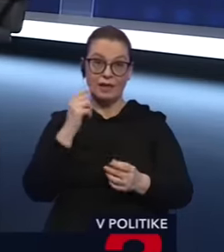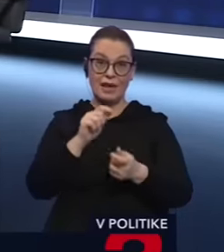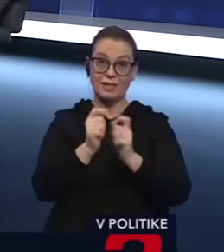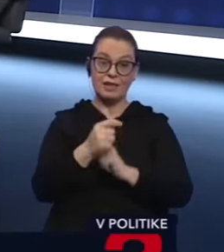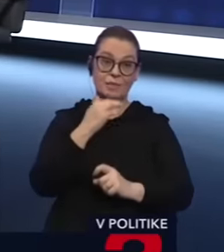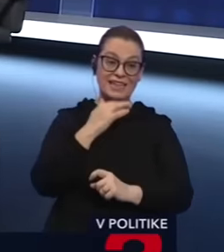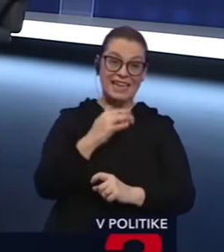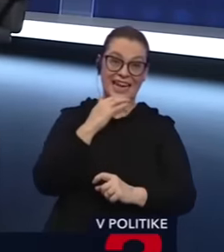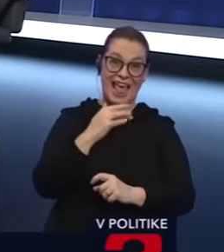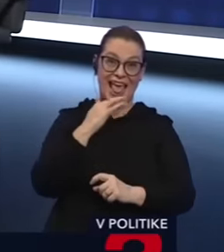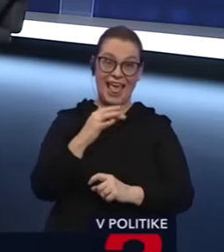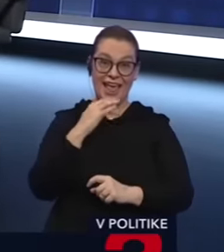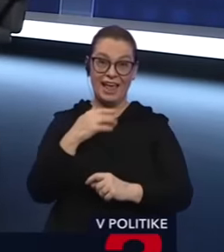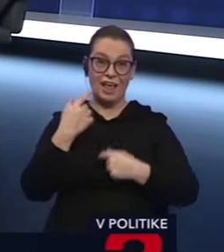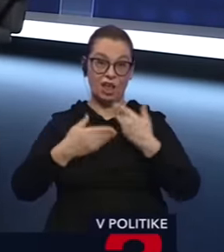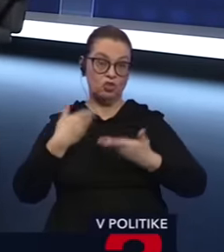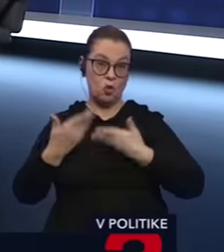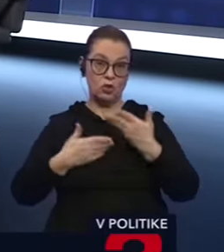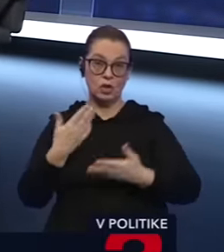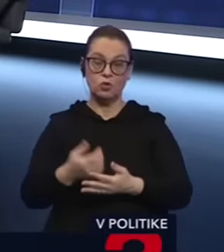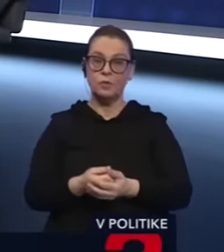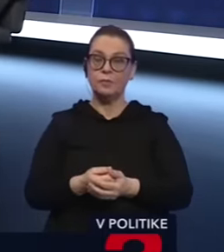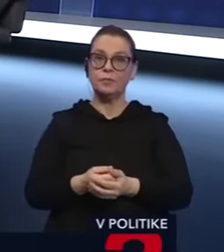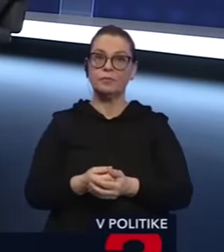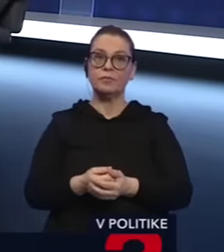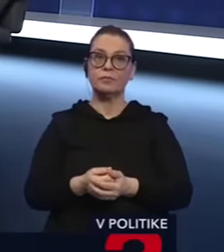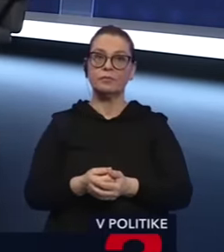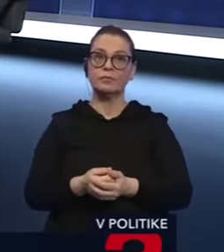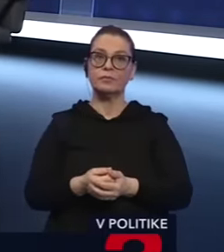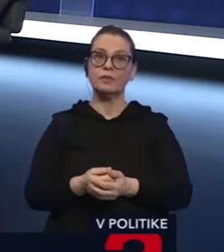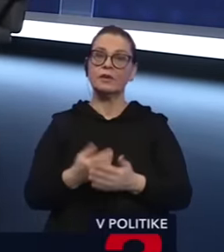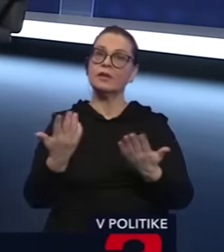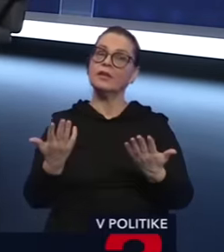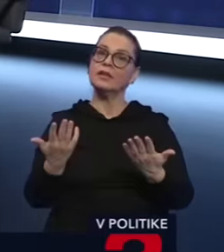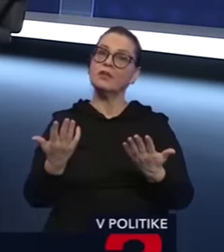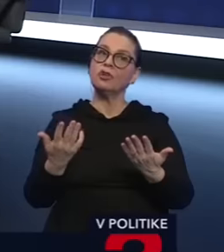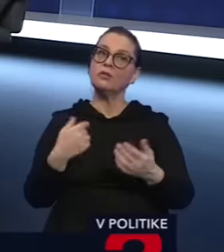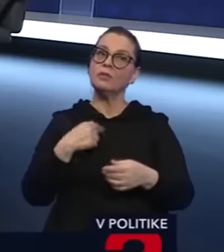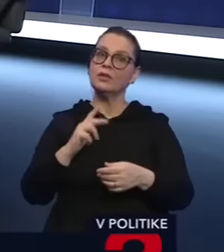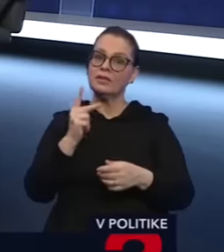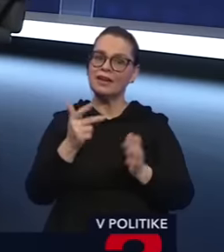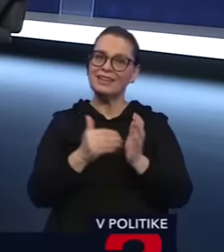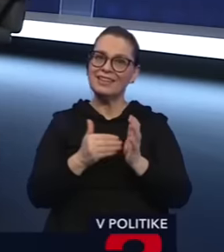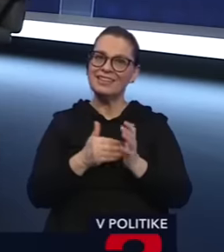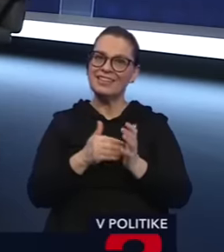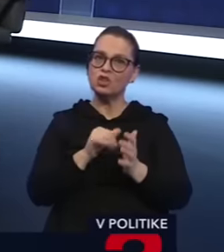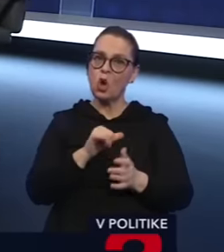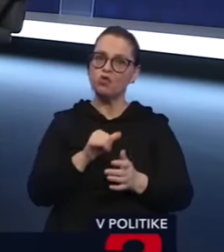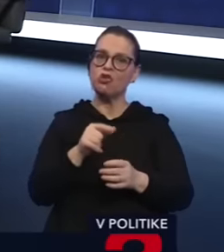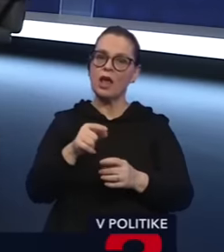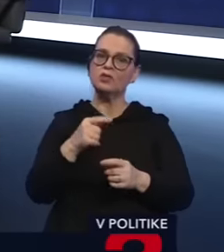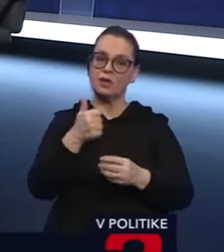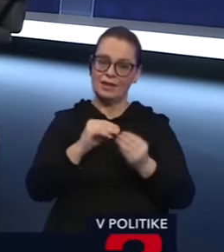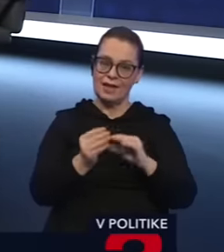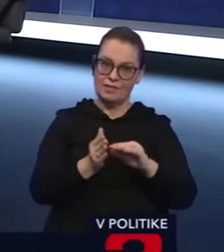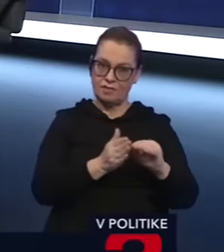retoriku, pretože je to porovnanie. Nie, samozrejme. Takže my sme v tretiu tisíc ročia hovoríme, toto je jedna vec a